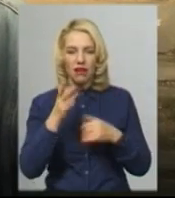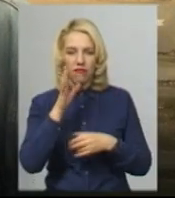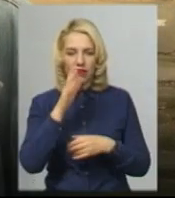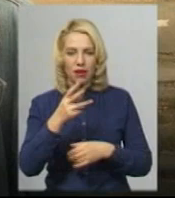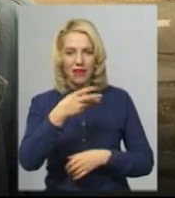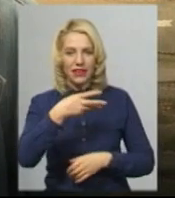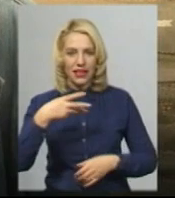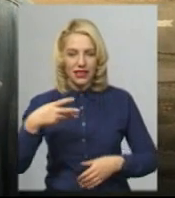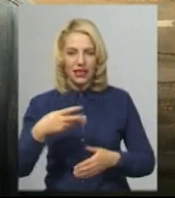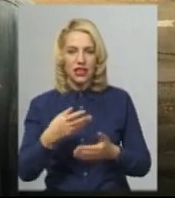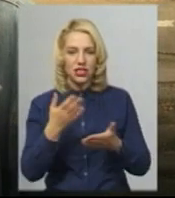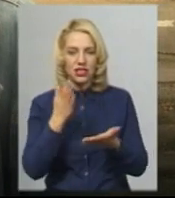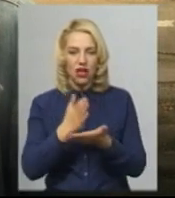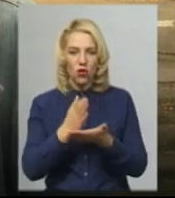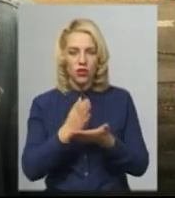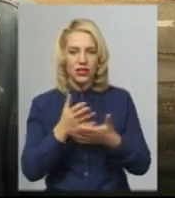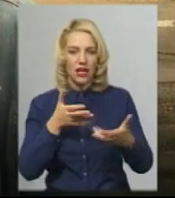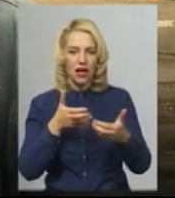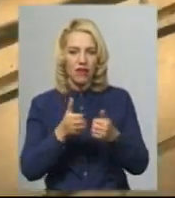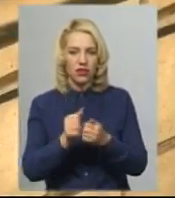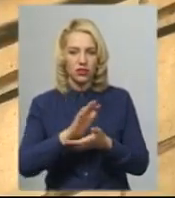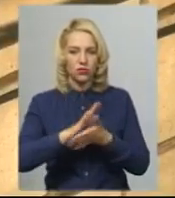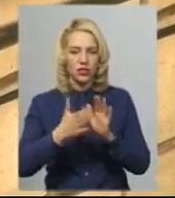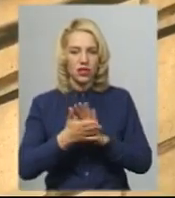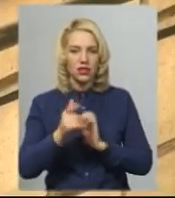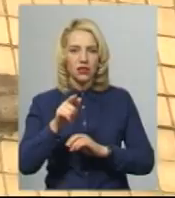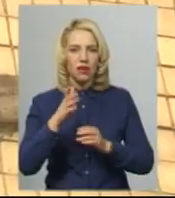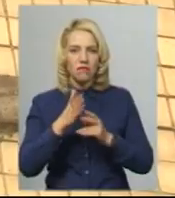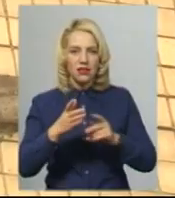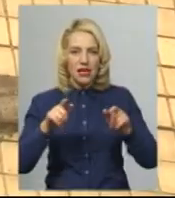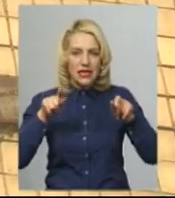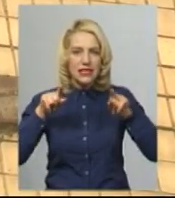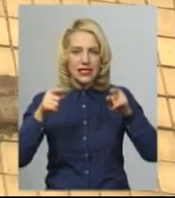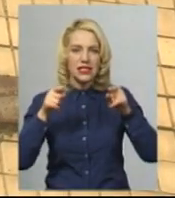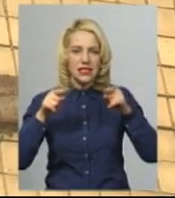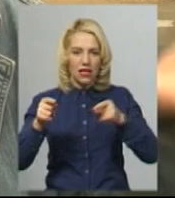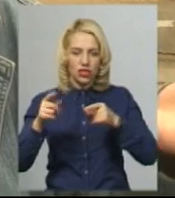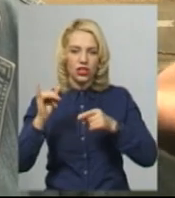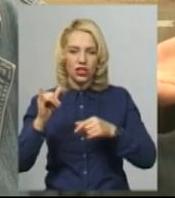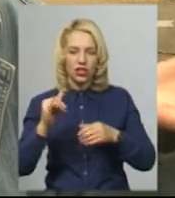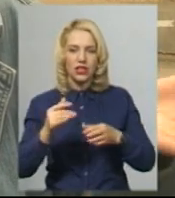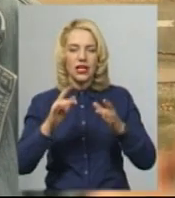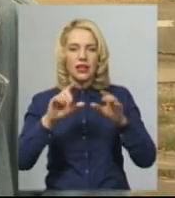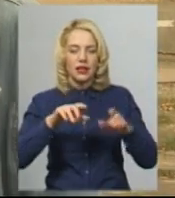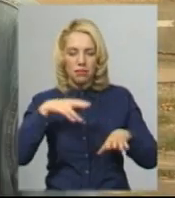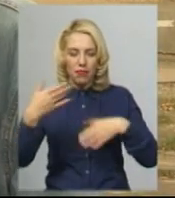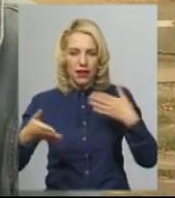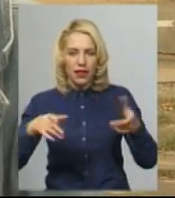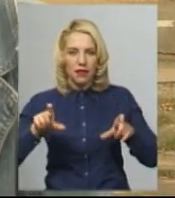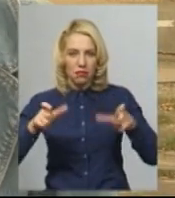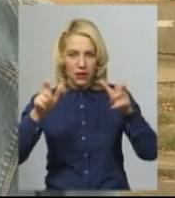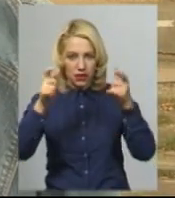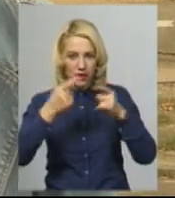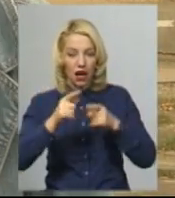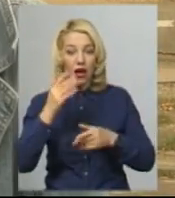На даний час третій поверх знаходиться в аварійному стані. Там є стяжки, сиплеться плитка. Плюс хочуть нам зробити, якщо тут буде